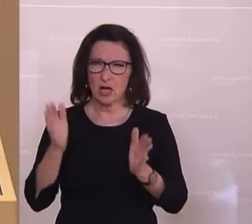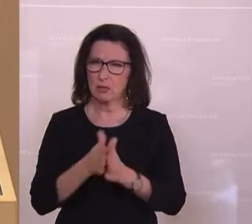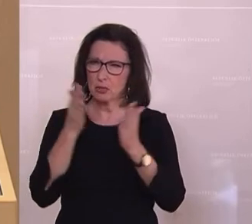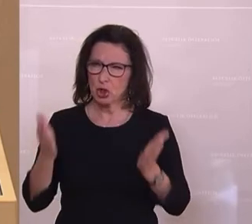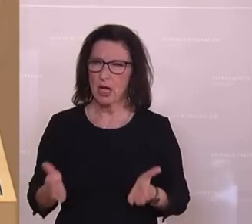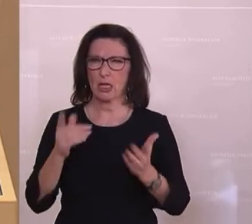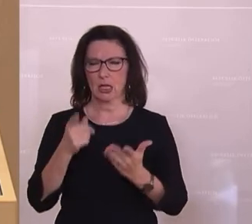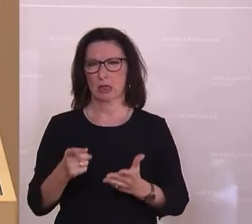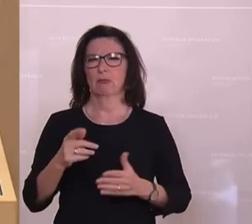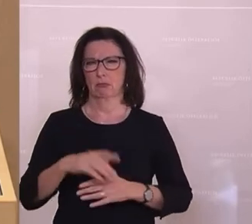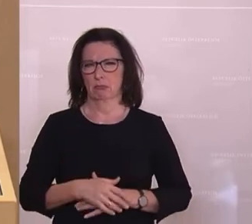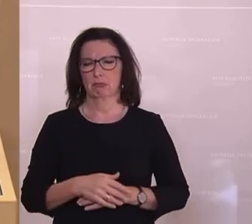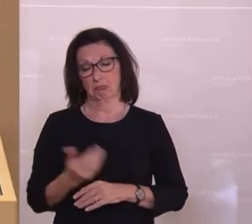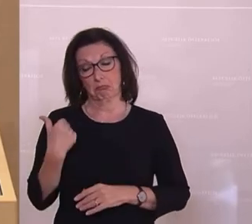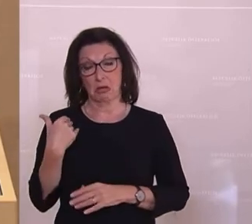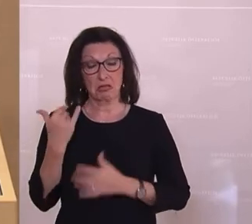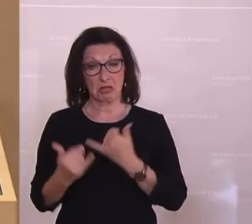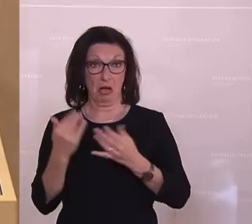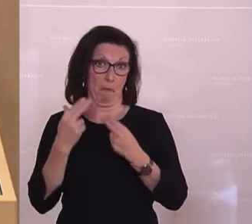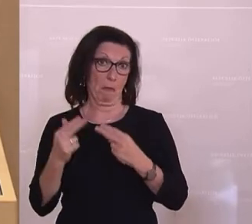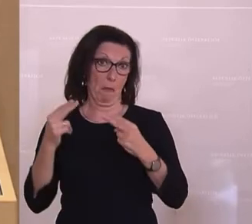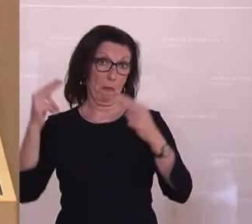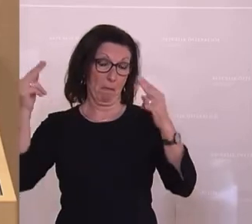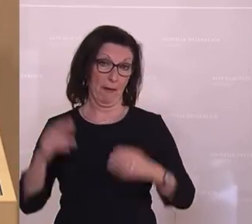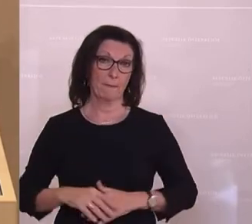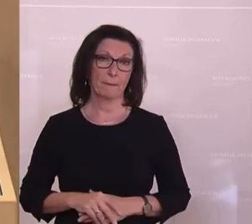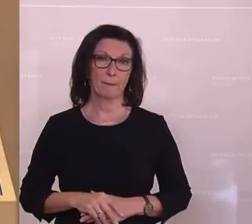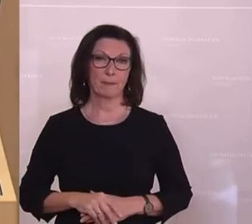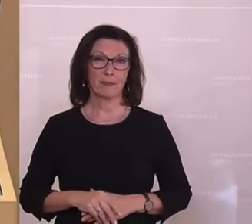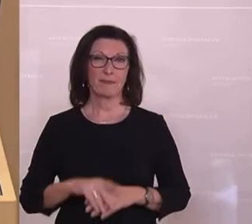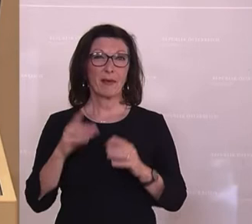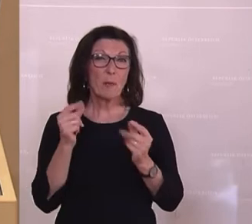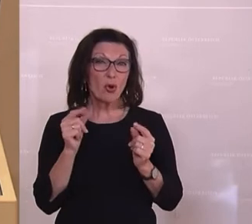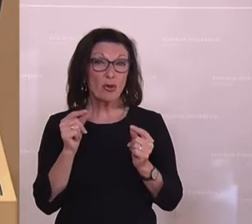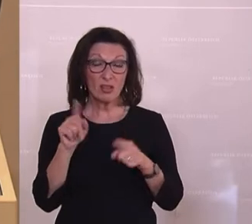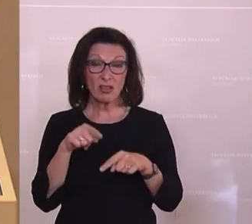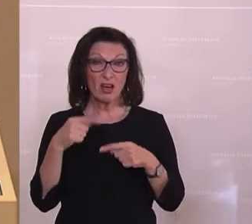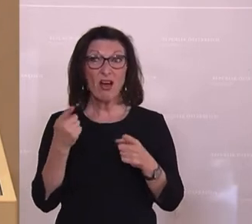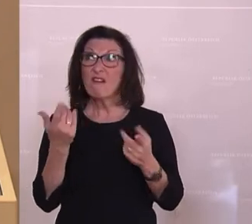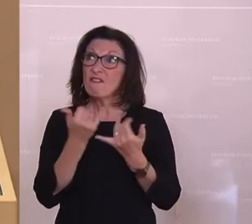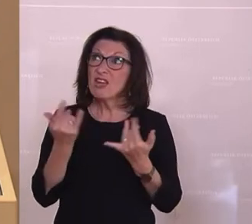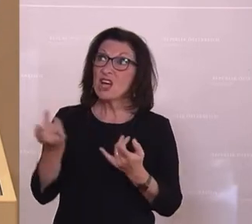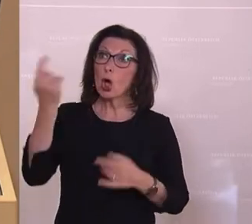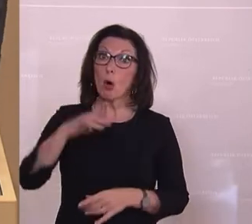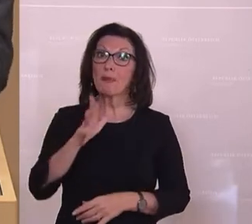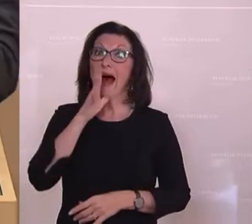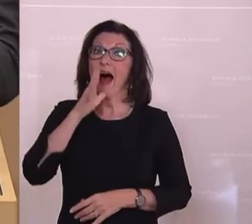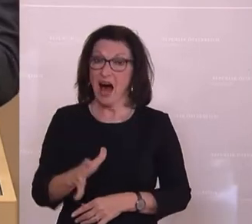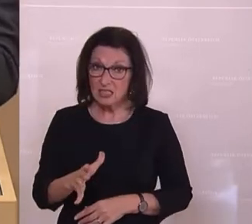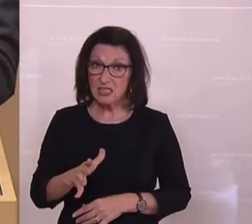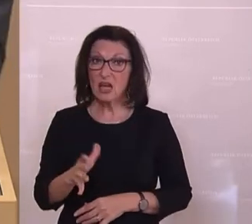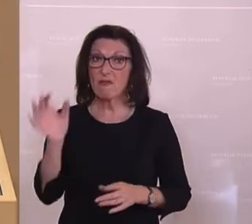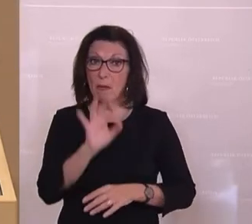einschlägig Motivierte in den letzten Jahren zugenommen haben. Wir müssen also die Gründe bekämpfen, die zu diesen Hassverbrechen führen. Und die sind